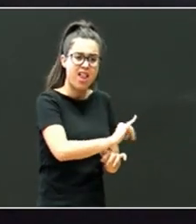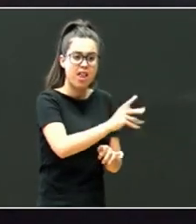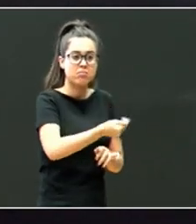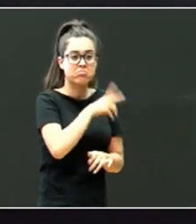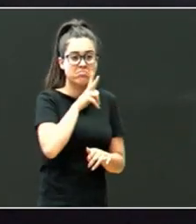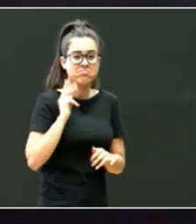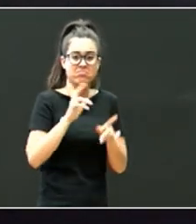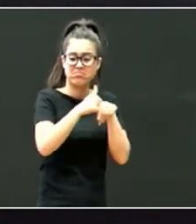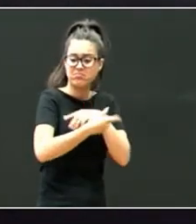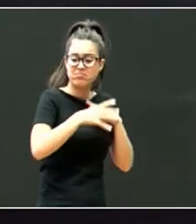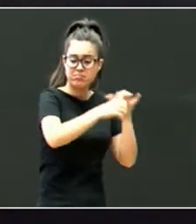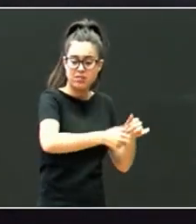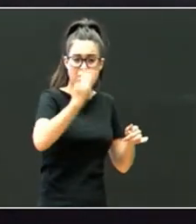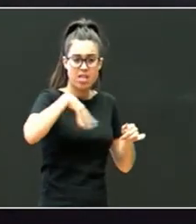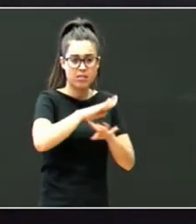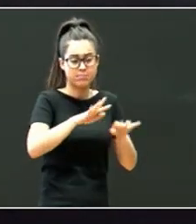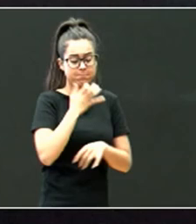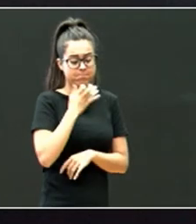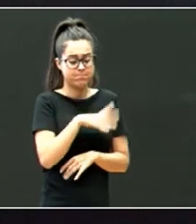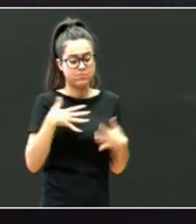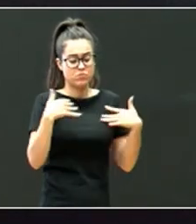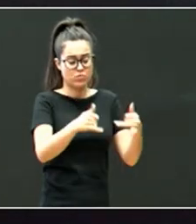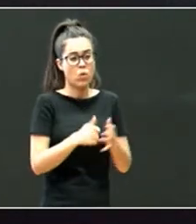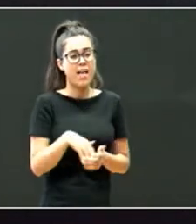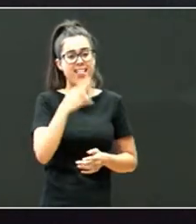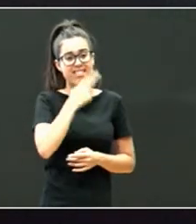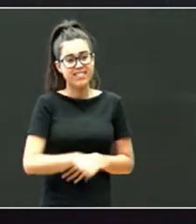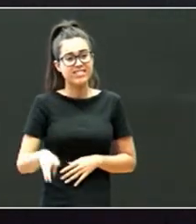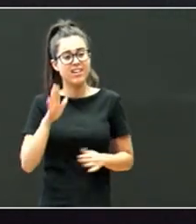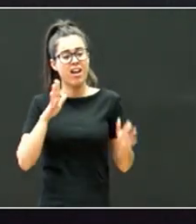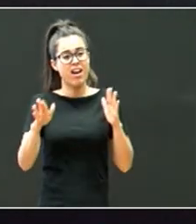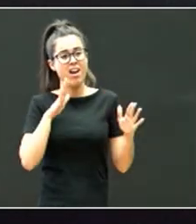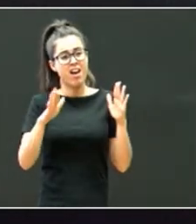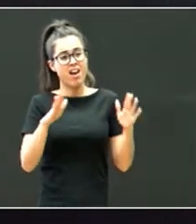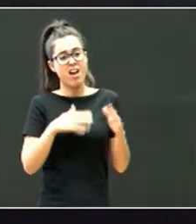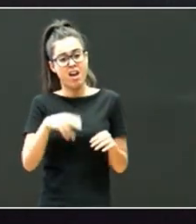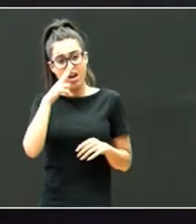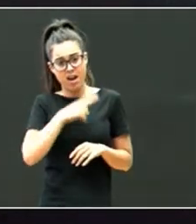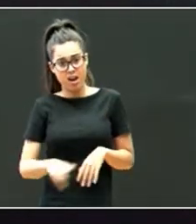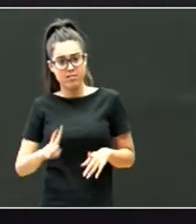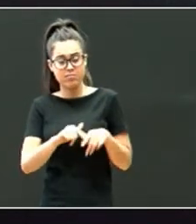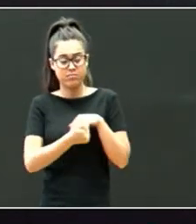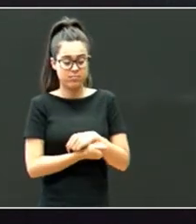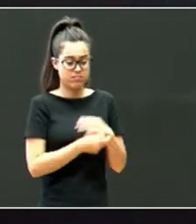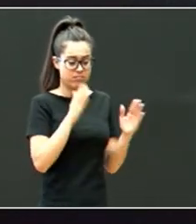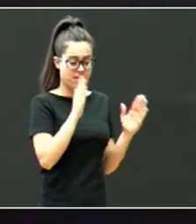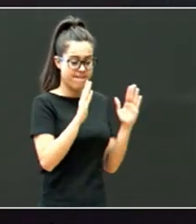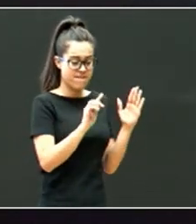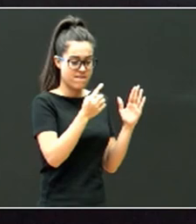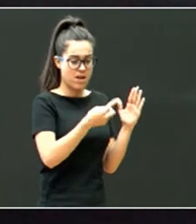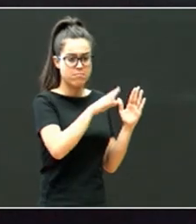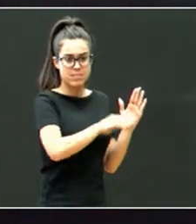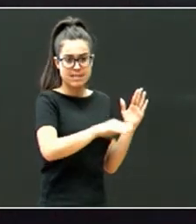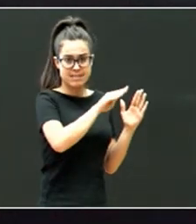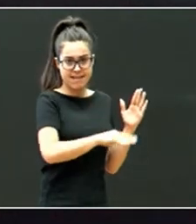beraz, etorten danian, horrelako, edozein ikasle, aurrezkuntzara, azteko, garapen oiko zaintza, dago